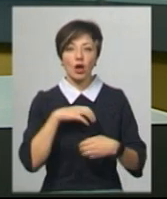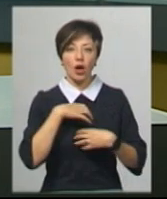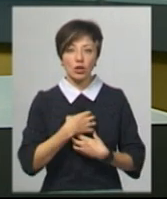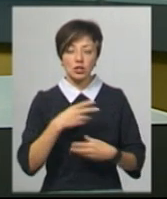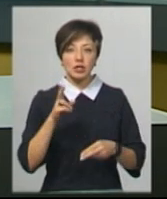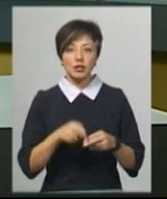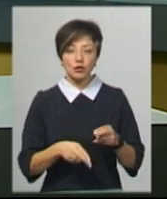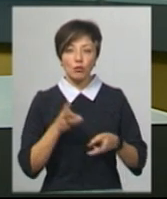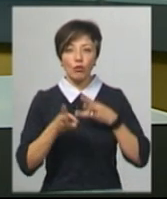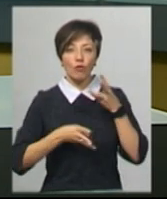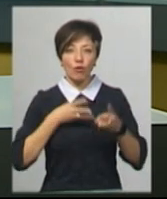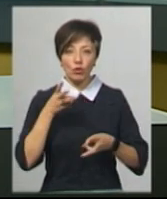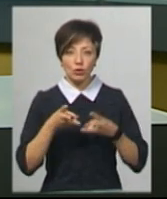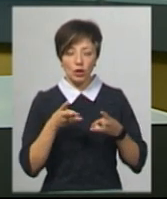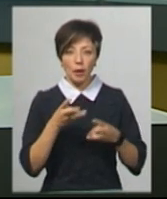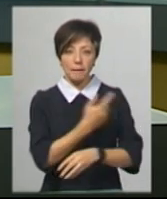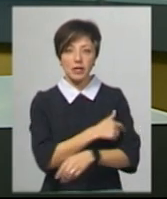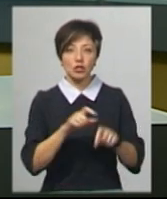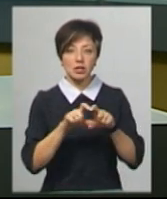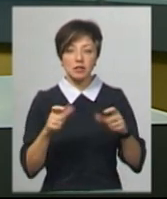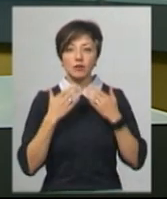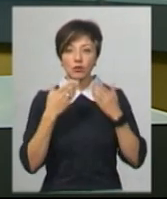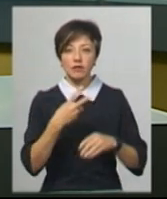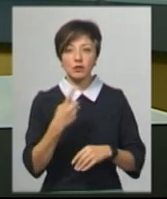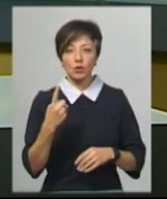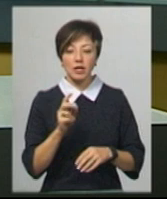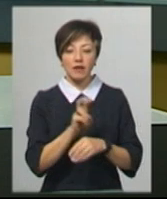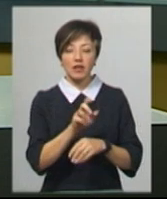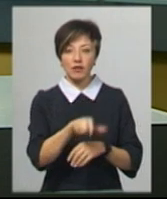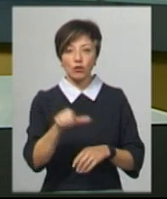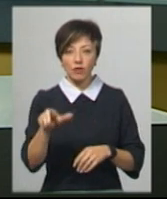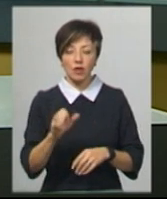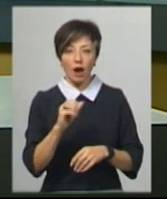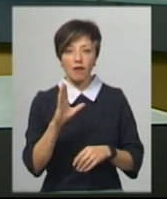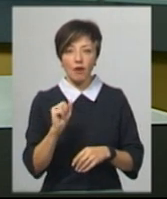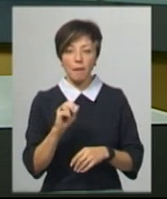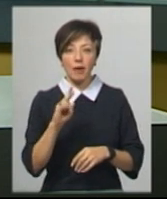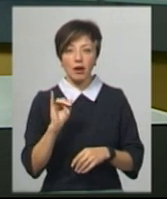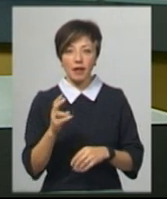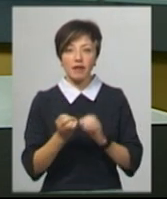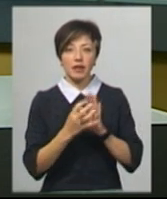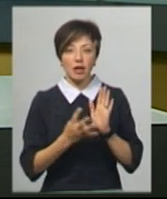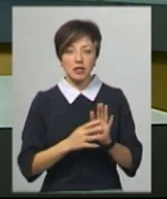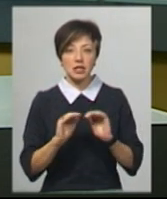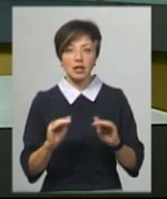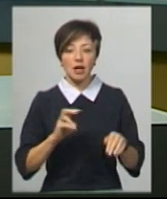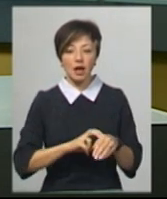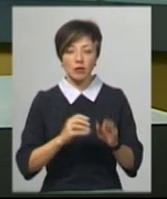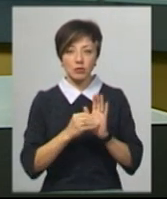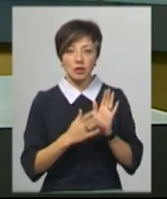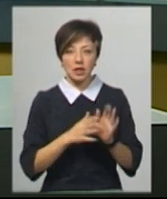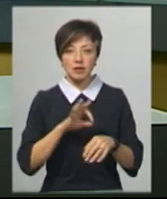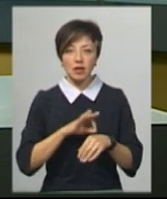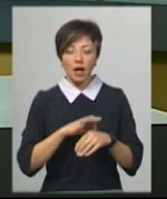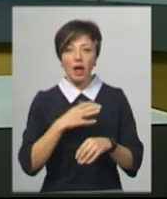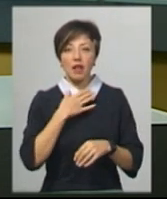який закінчився блювотою, до медичних закладів звернувся 21 відвідувач аквапарку, 19 з них – діти. Лікарі поставили їм діагноз –